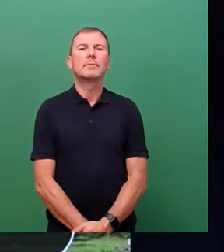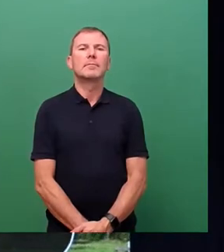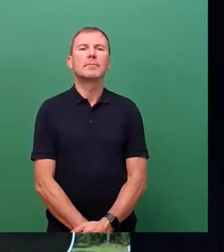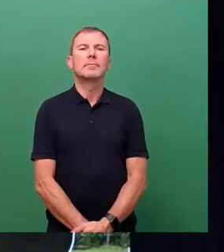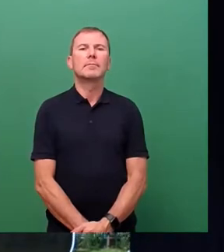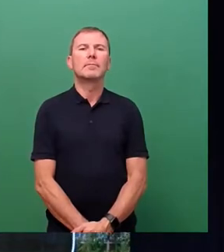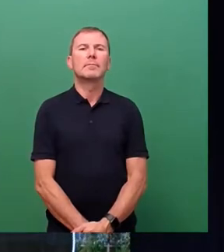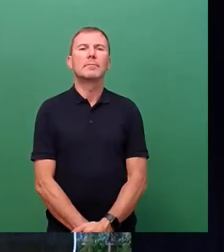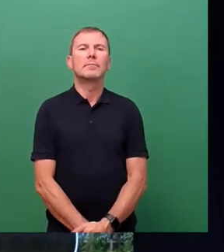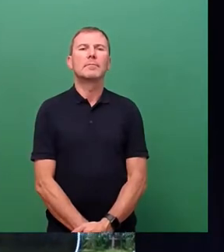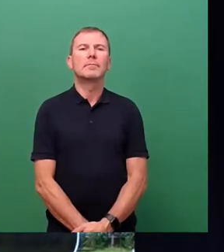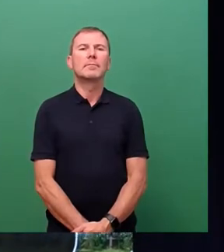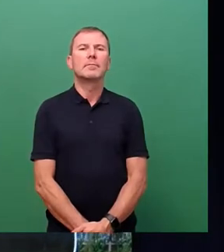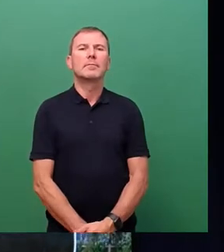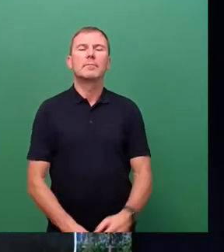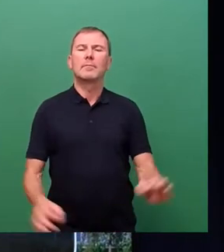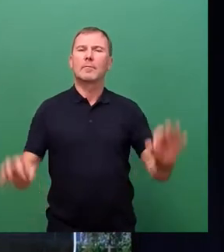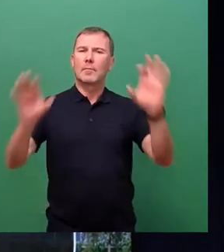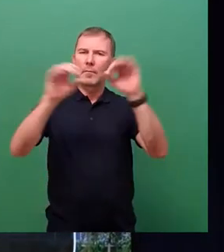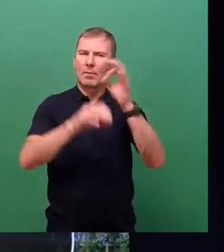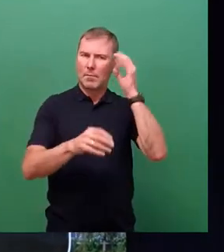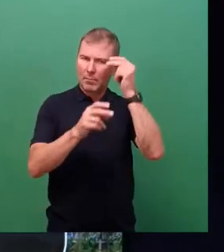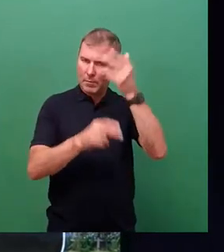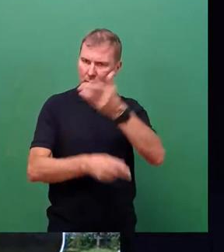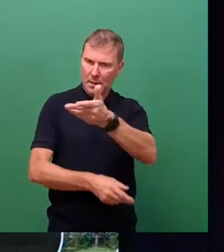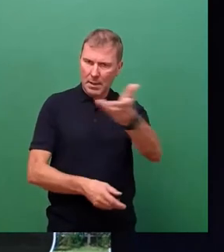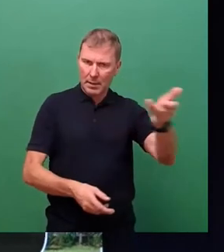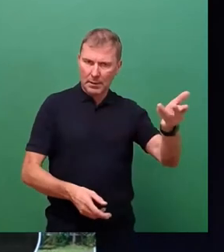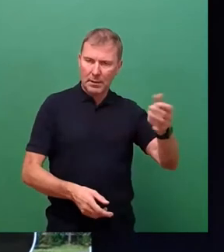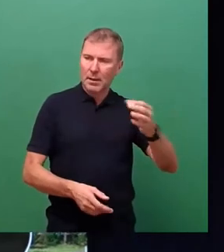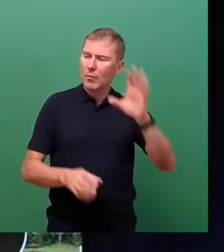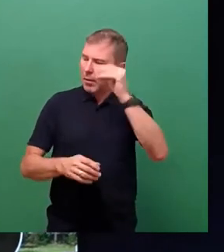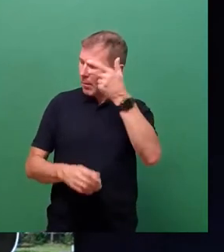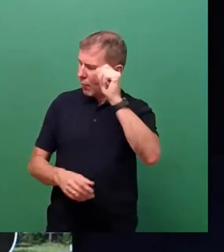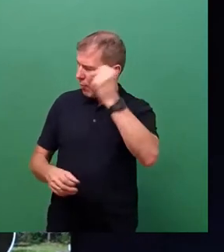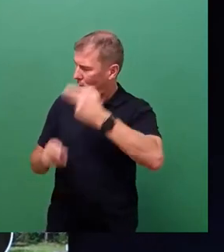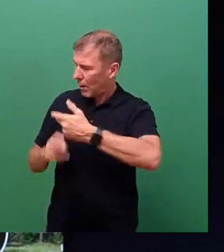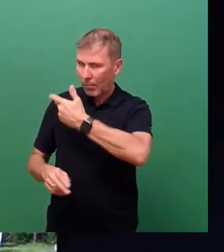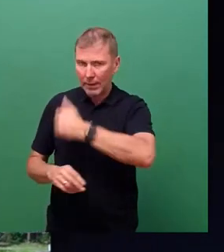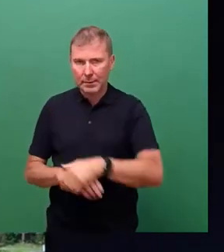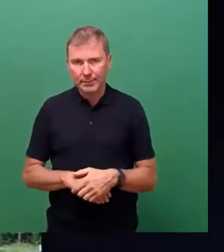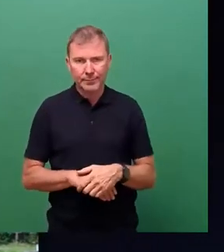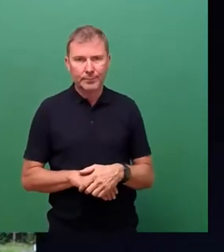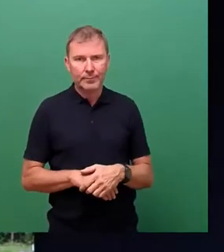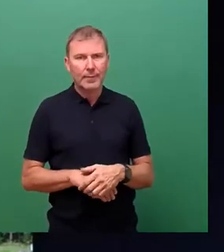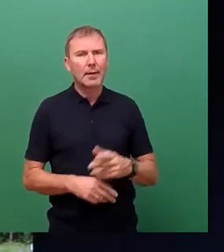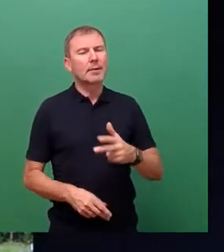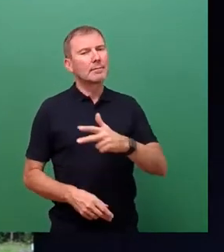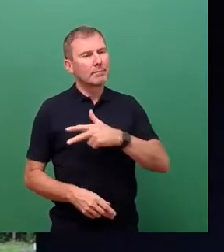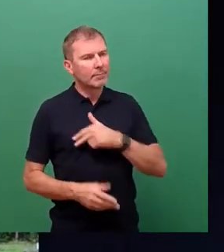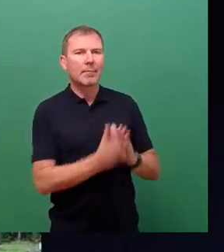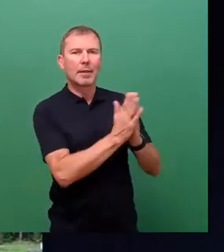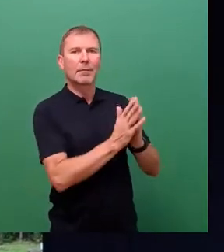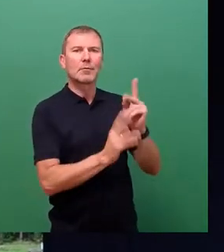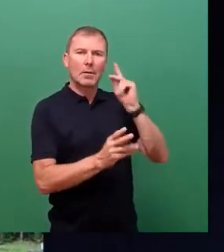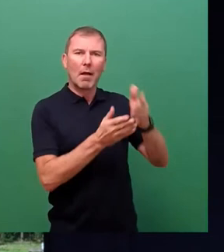Guten Abend, meine Damen und Herren. Guten Abend, Herr Oberbürgermeister. Ich bin tatsächlich heute gebeten worden von der Stadtratsfraktion der